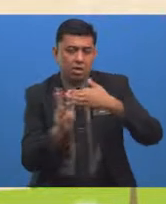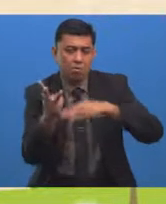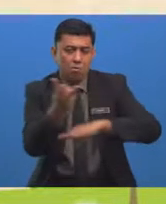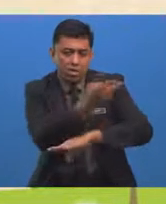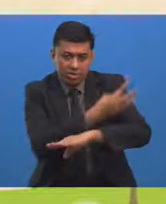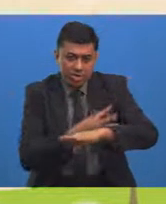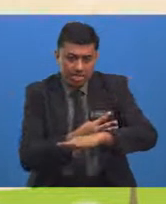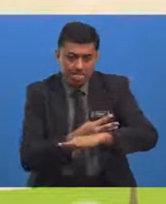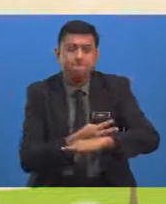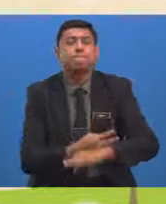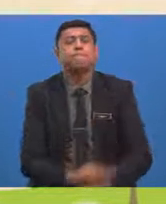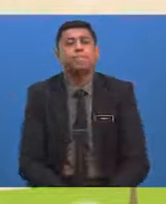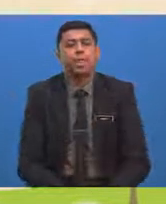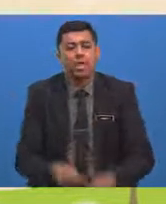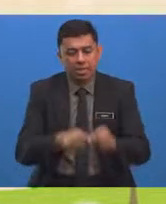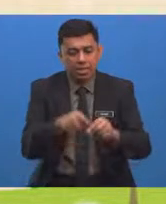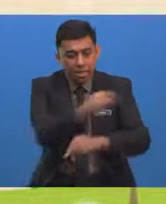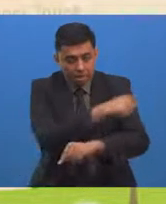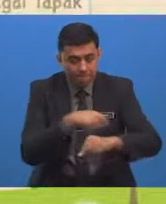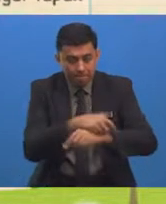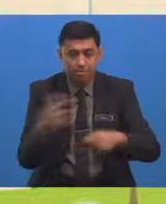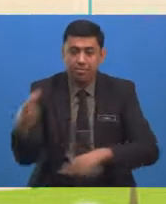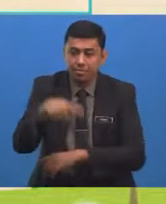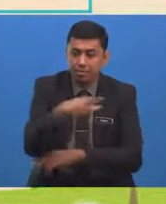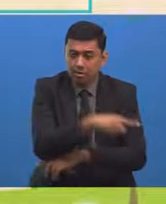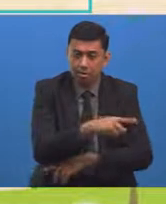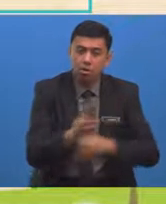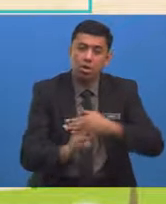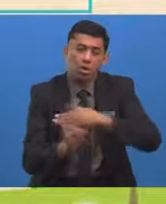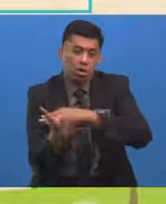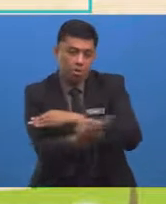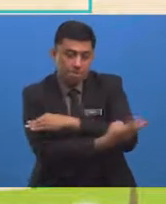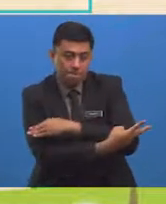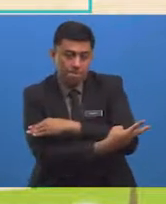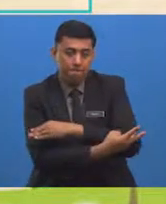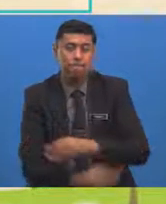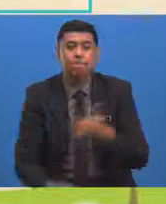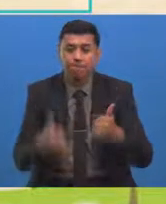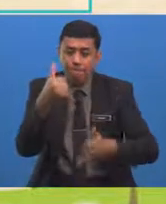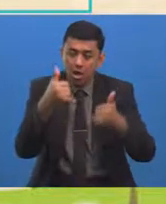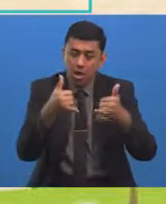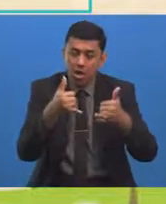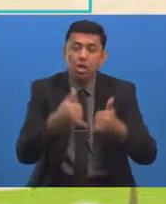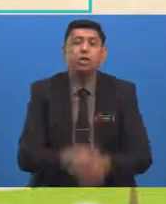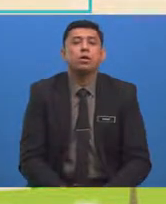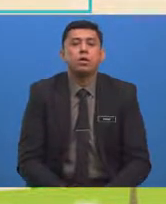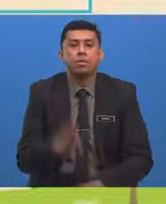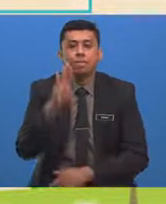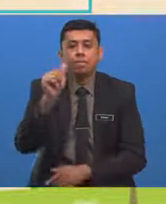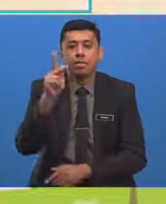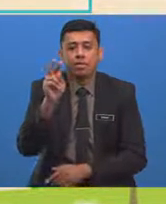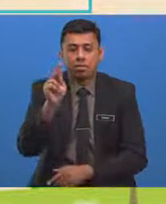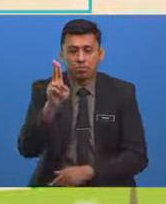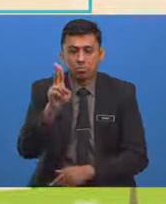Sebagai Taman Laut Dan Kawasan Payar Bakau Sebagai Tapak Ramsar